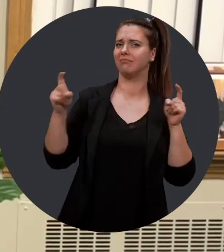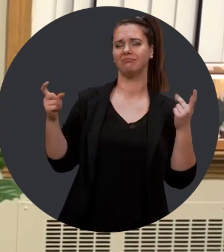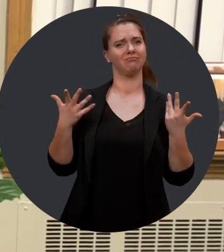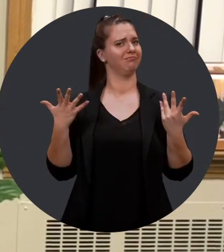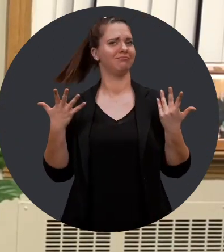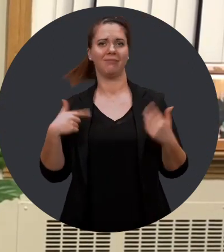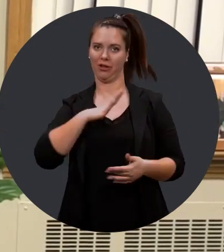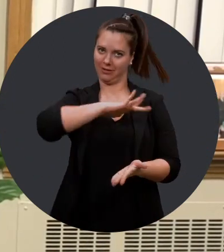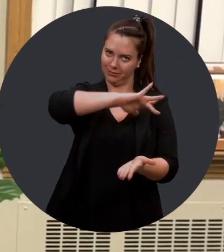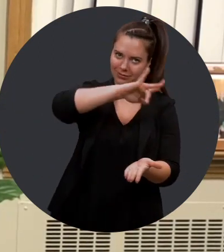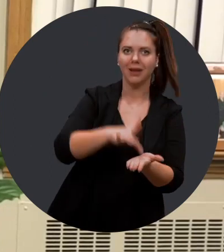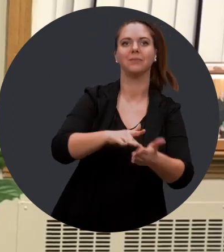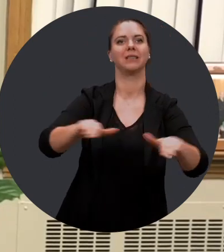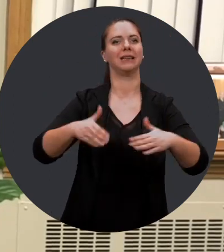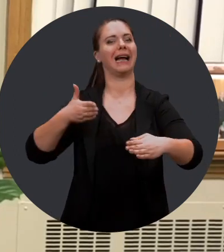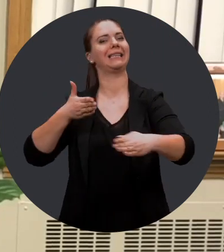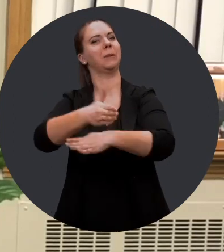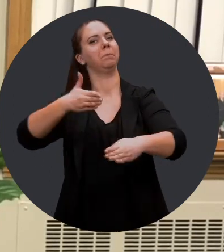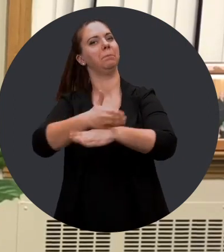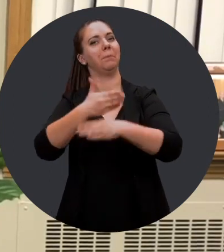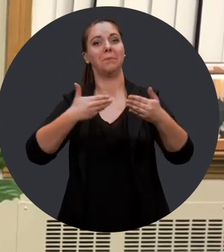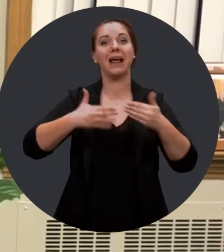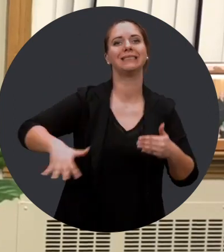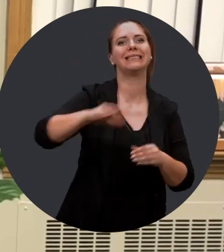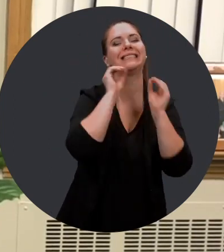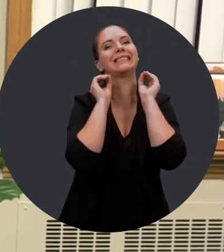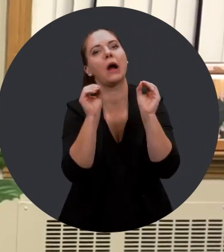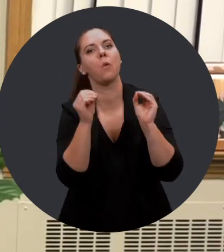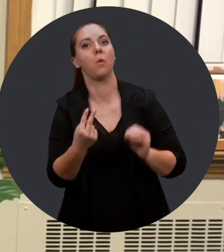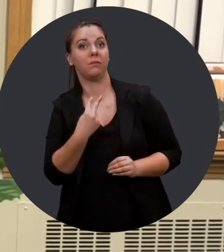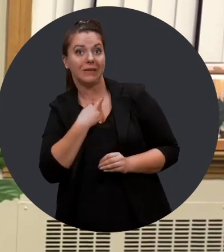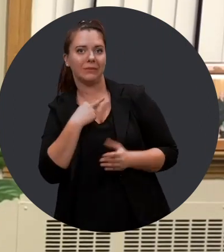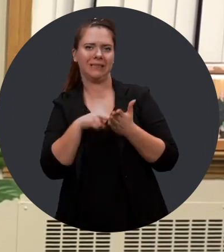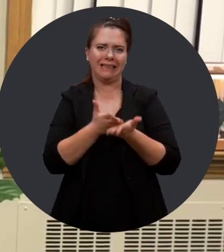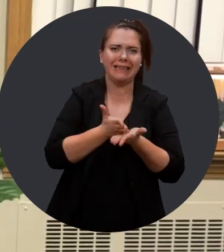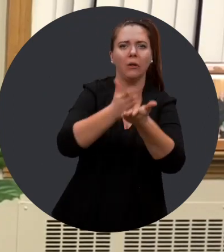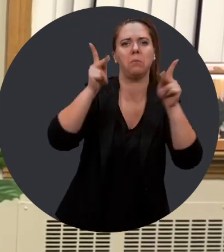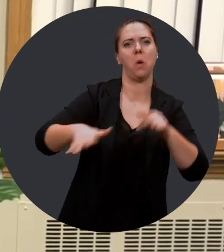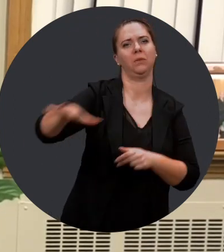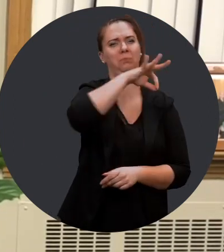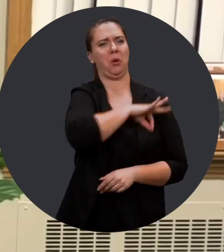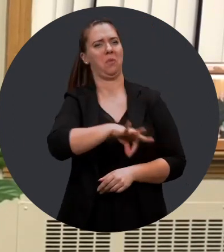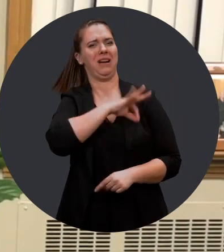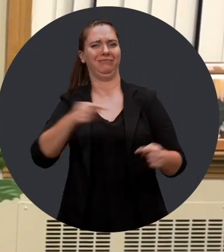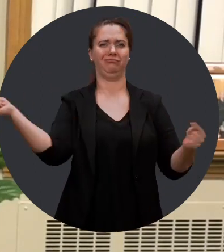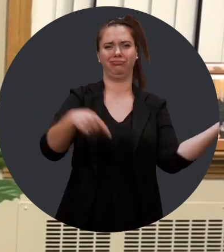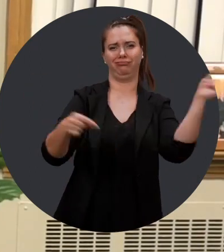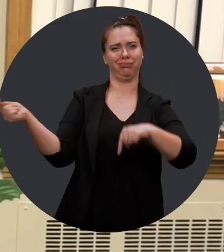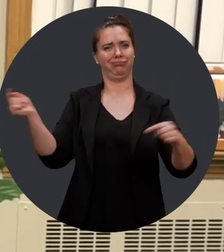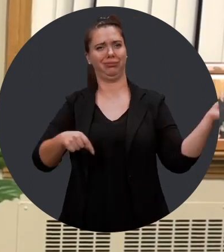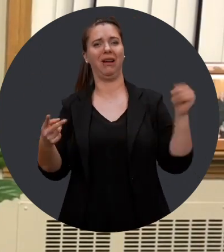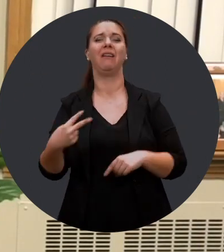Nous voulions un centre aquatique accessible à tous. Un lieu sans obstacle permettant à chacun de pouvoir profiter des installations avec un